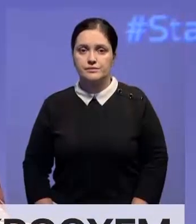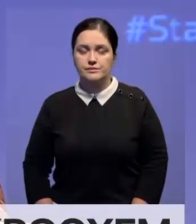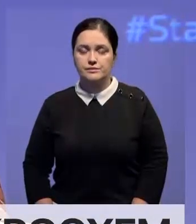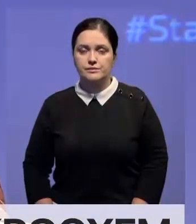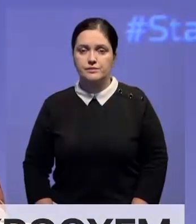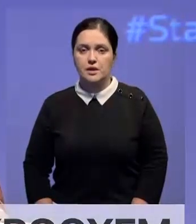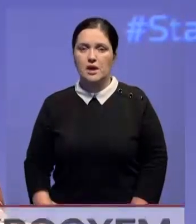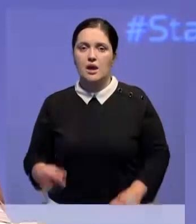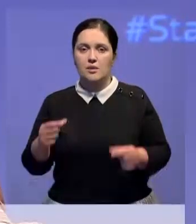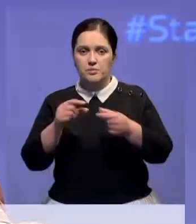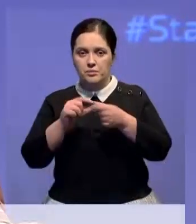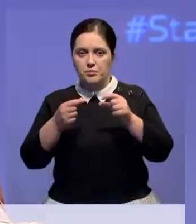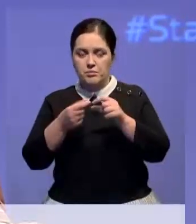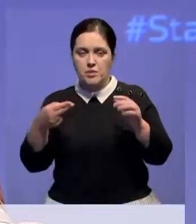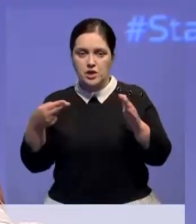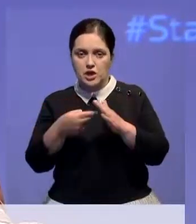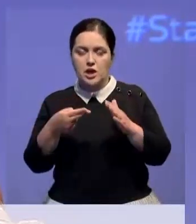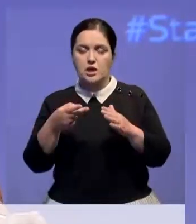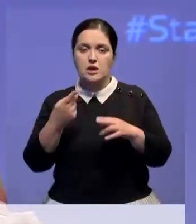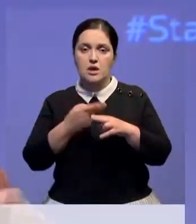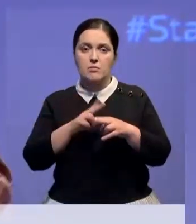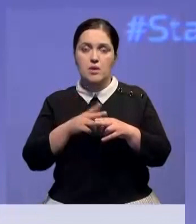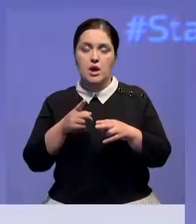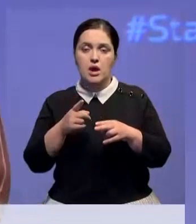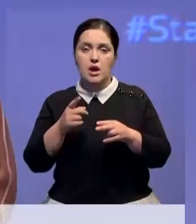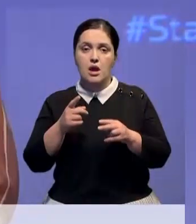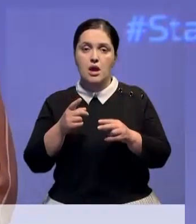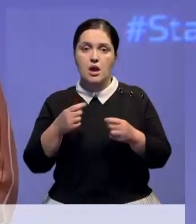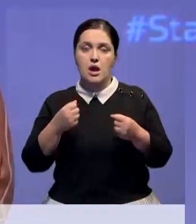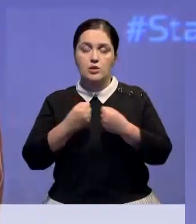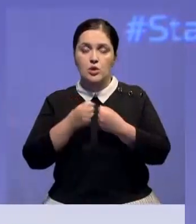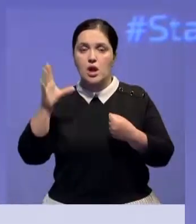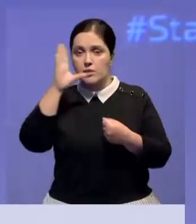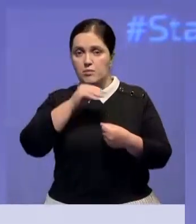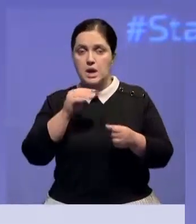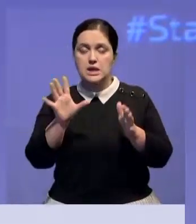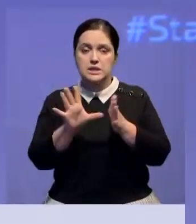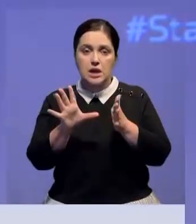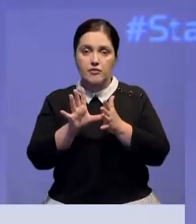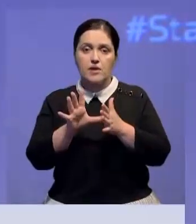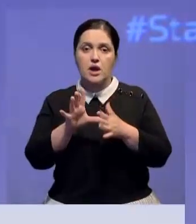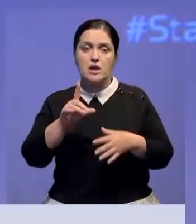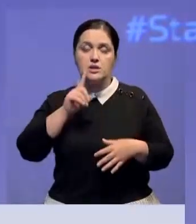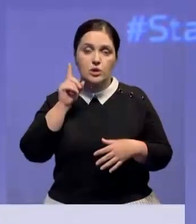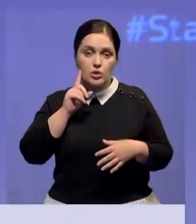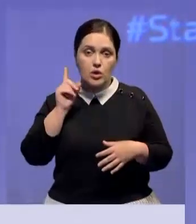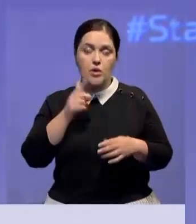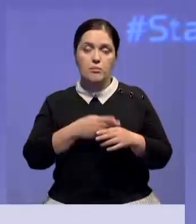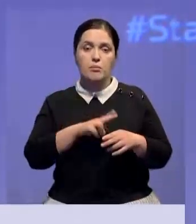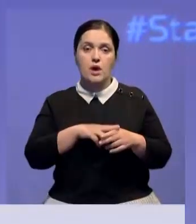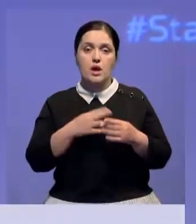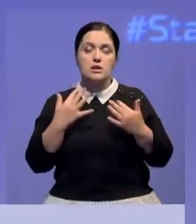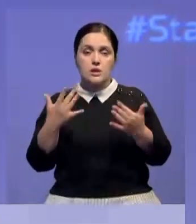Микрочипы являются основой инновации промышленной конкурентоспособности Европы в цифровом мире. Зеленый и цифровой переход